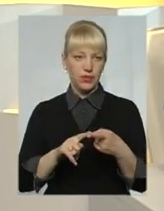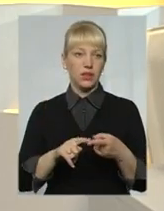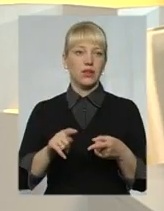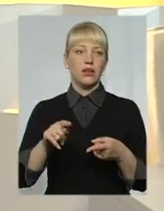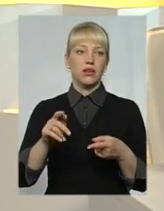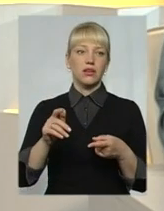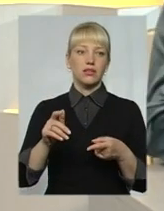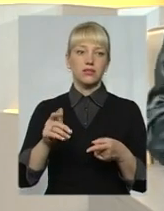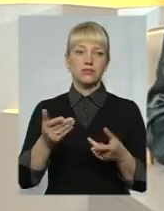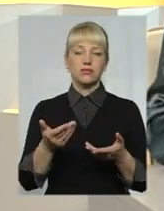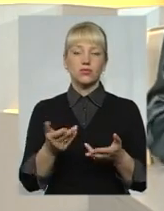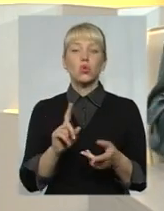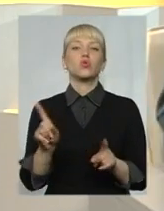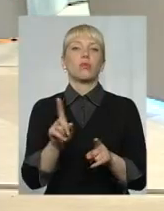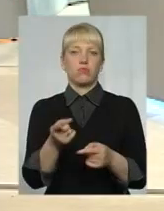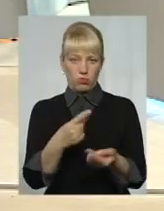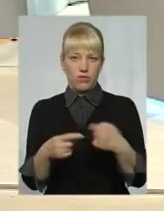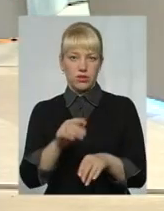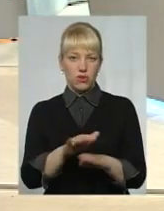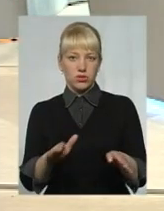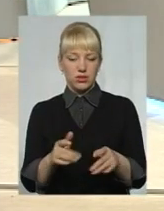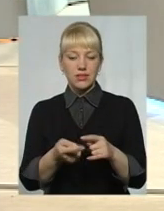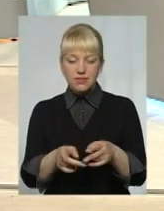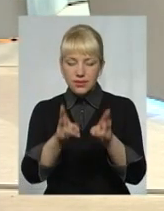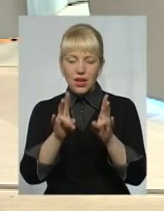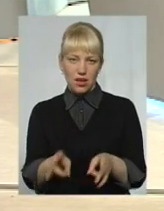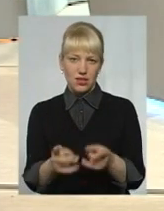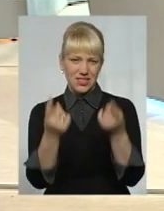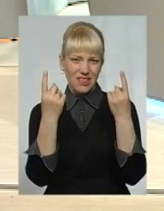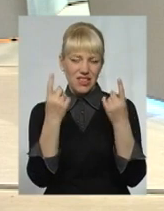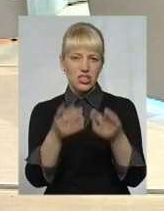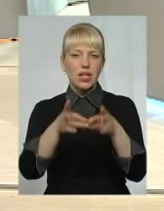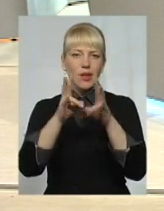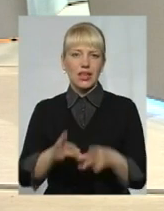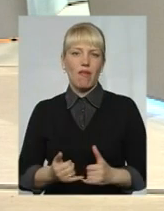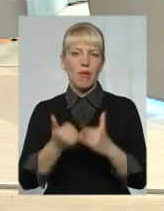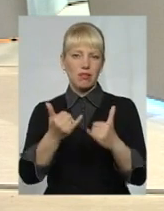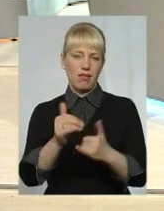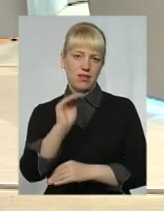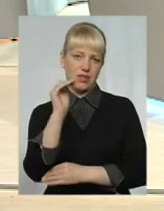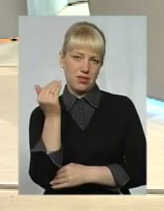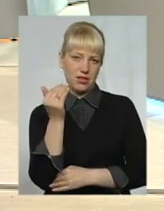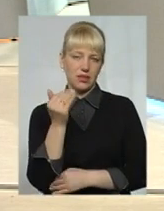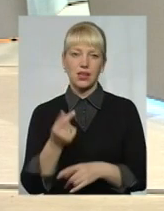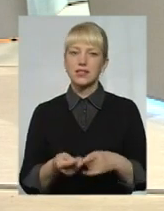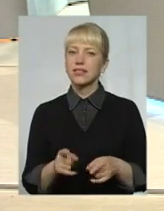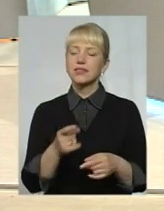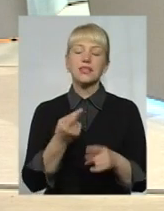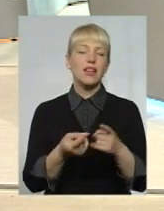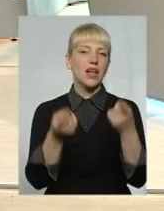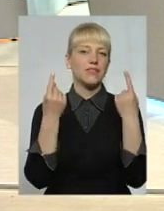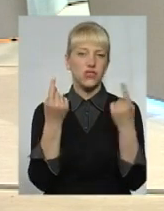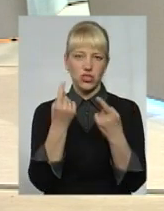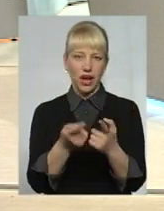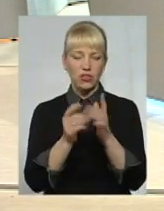повертаються. Це трагедія, це величезна травма для дитини. Це надзвичайно велика. Це просто